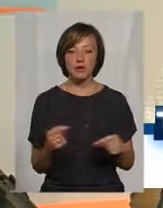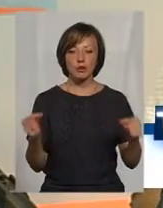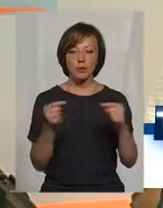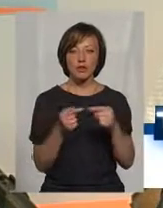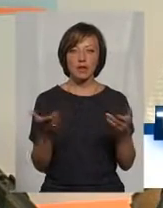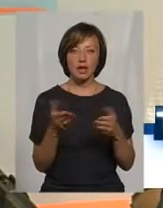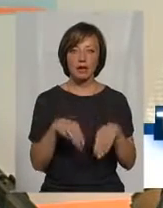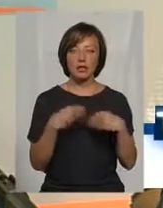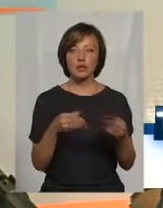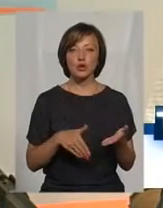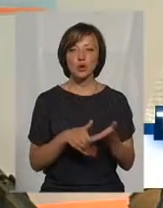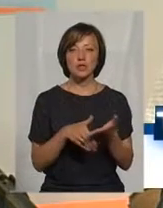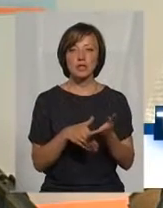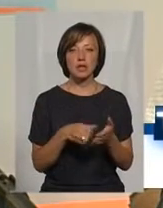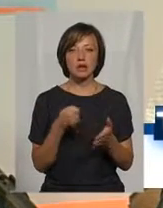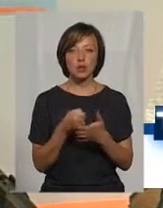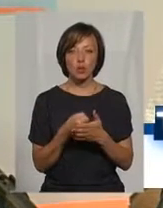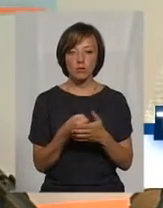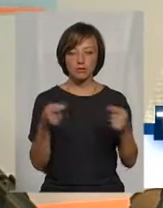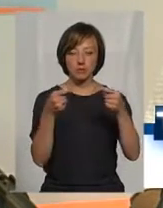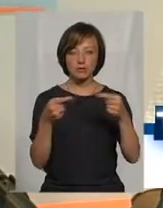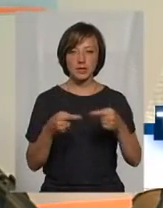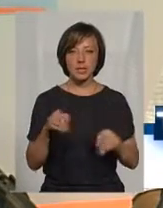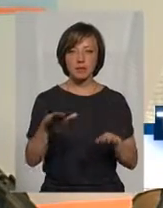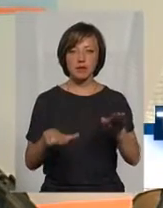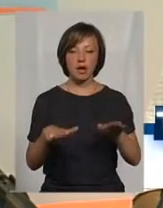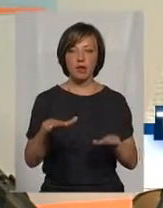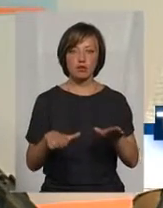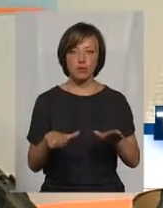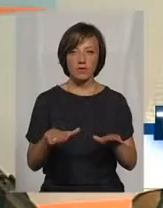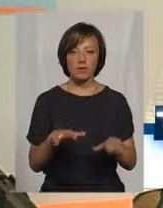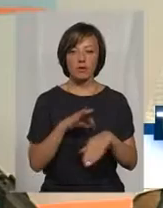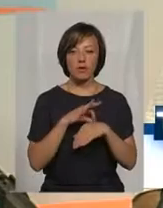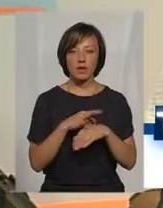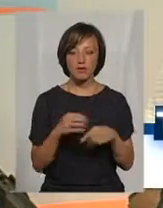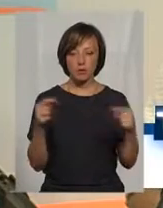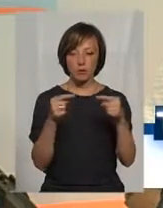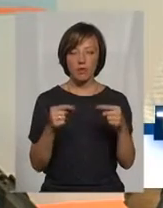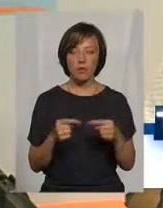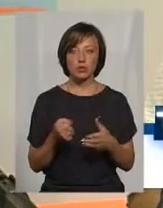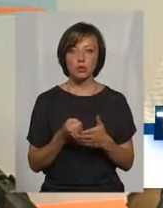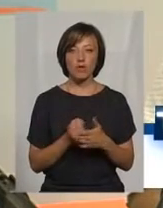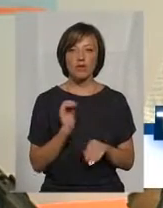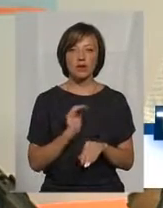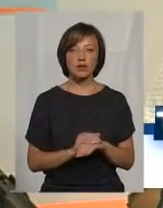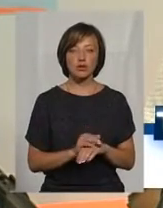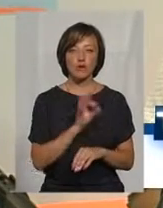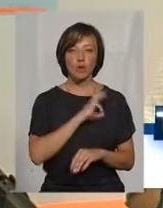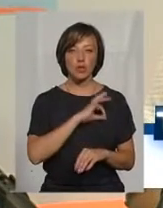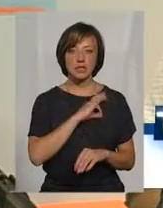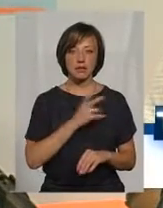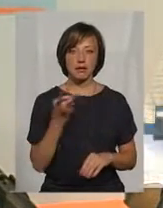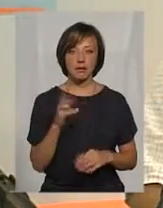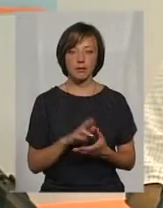яких надається субсидія, до збалансовані, щоб вони були, скажімо, привести до відповідність до фактичного використання.